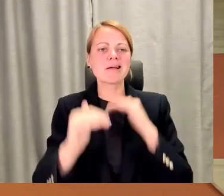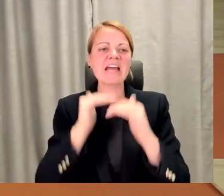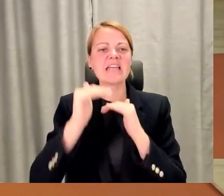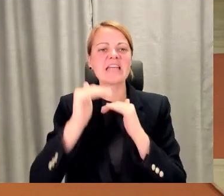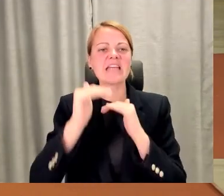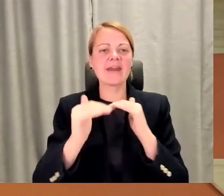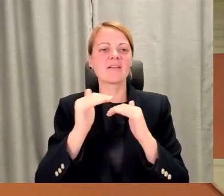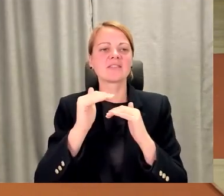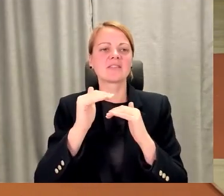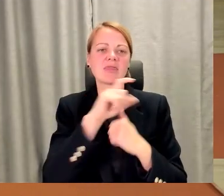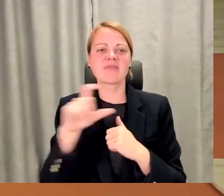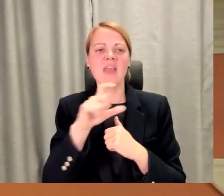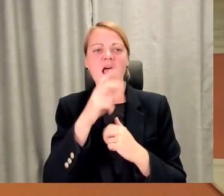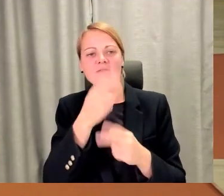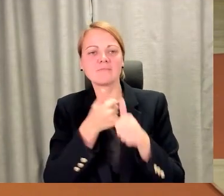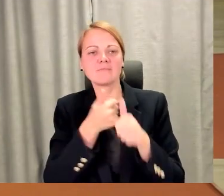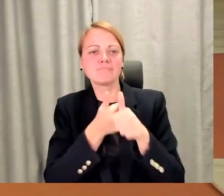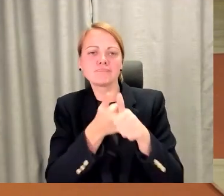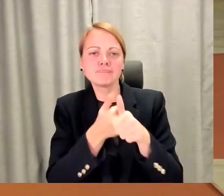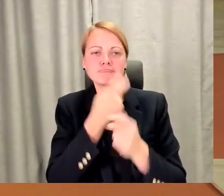būt arī, jo bērni jau skatās arī, ko mēs darām.